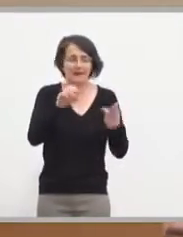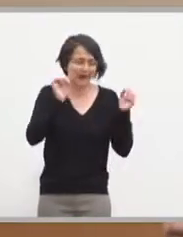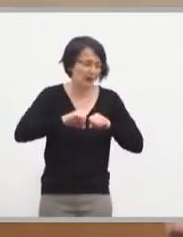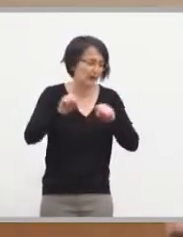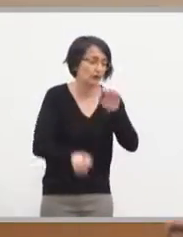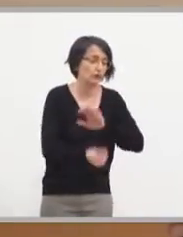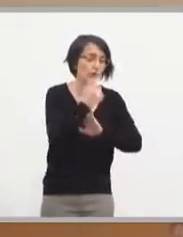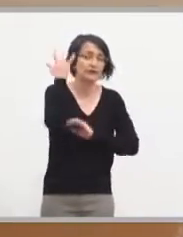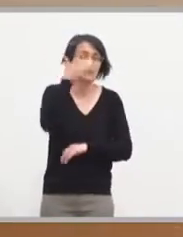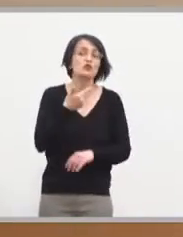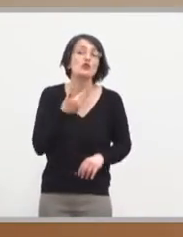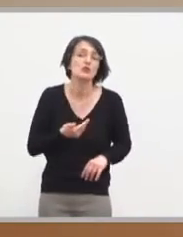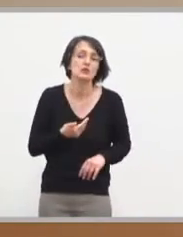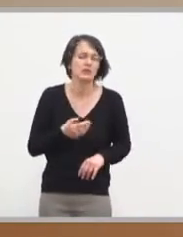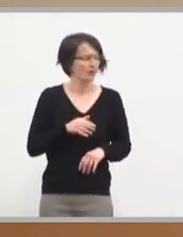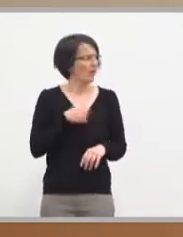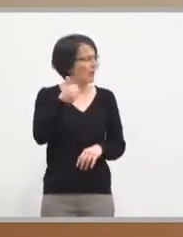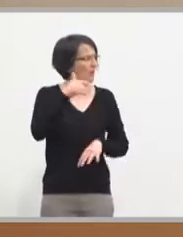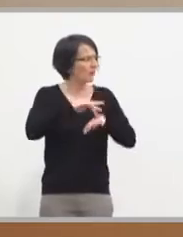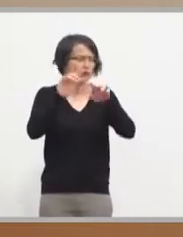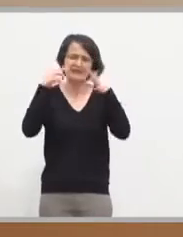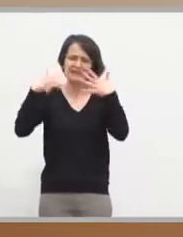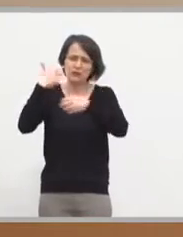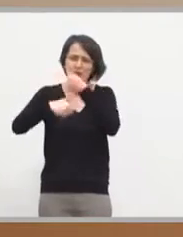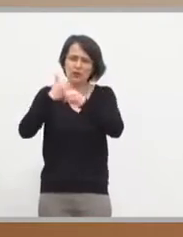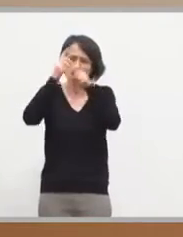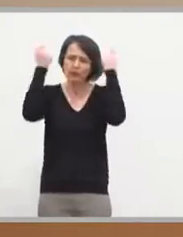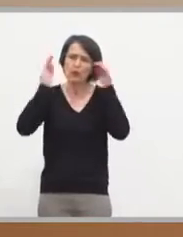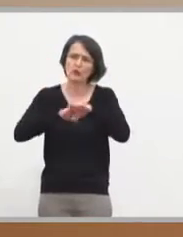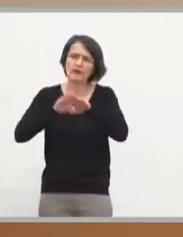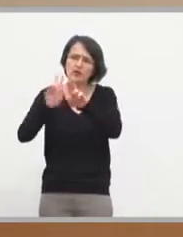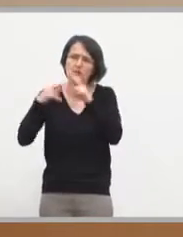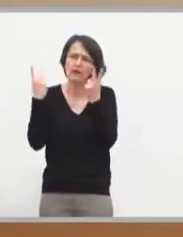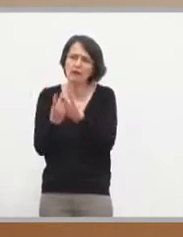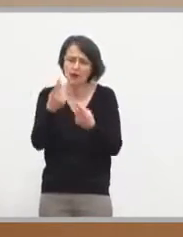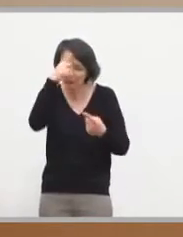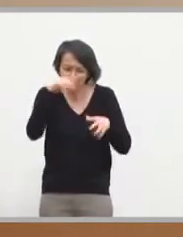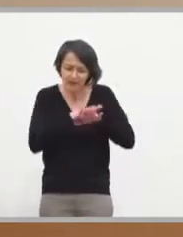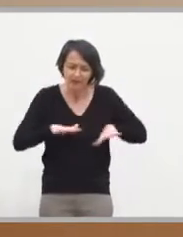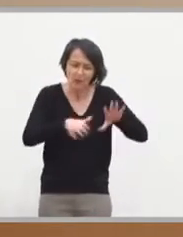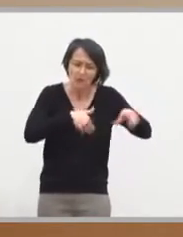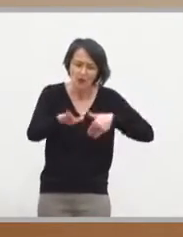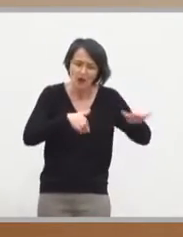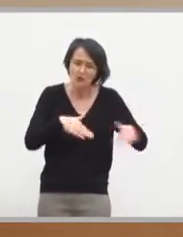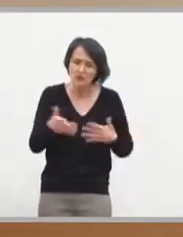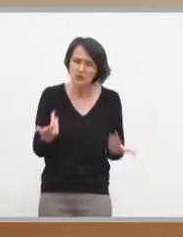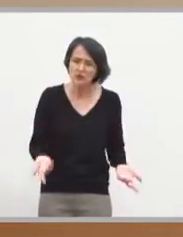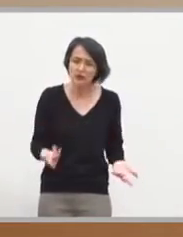vous, vous avez été conseiller général, me semble-t-il, pendant 18 ans. Et qu'avez-vous fait pour la LICOM ? Rien. Alors maintenant, vous n'avez plus le pouvoir,